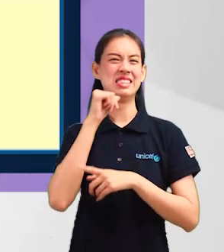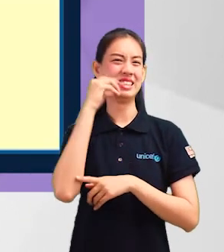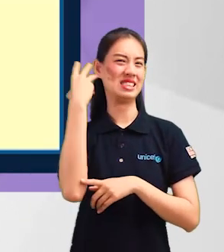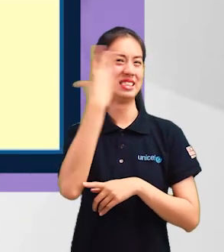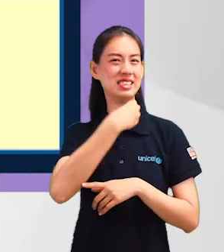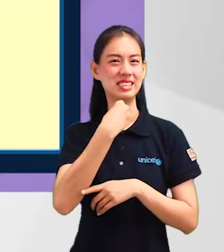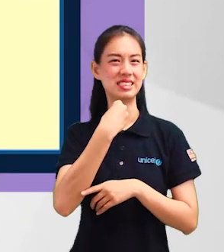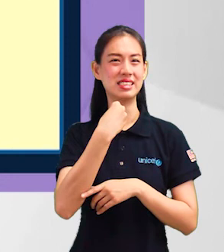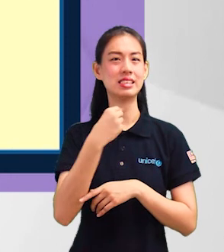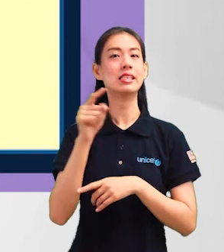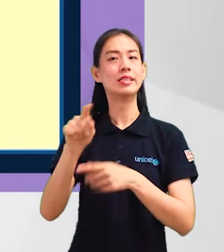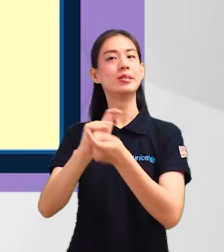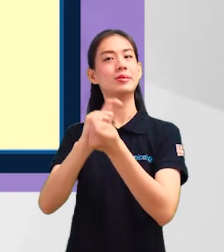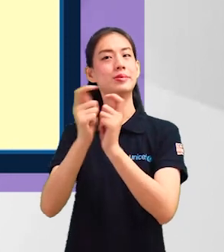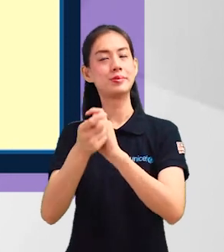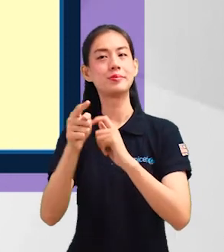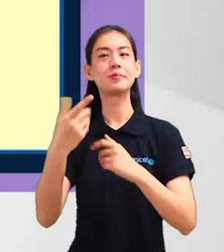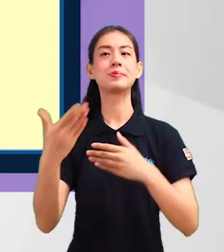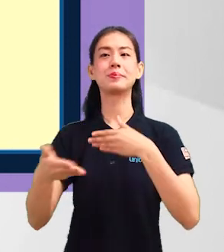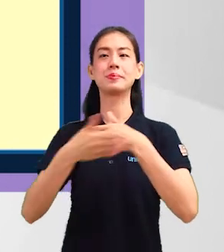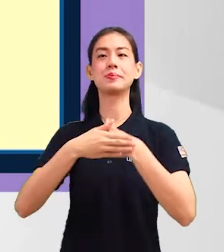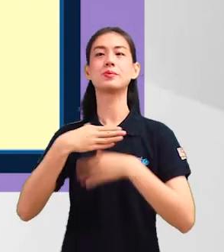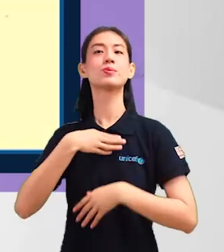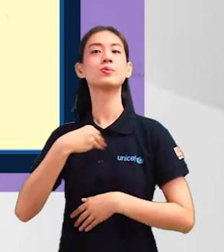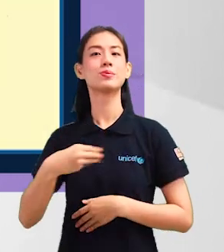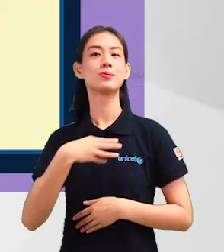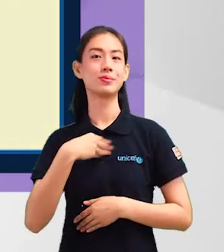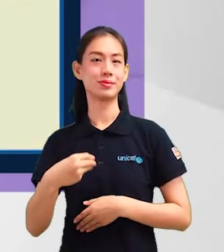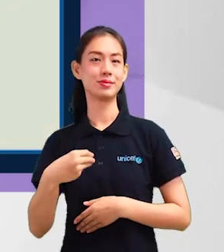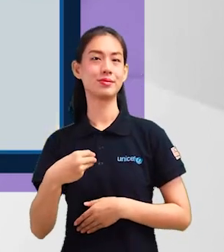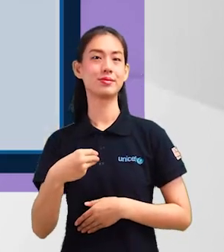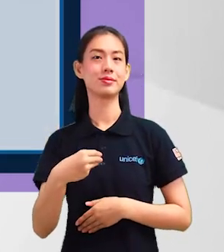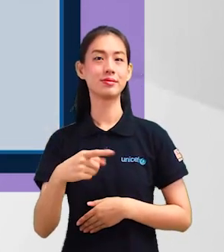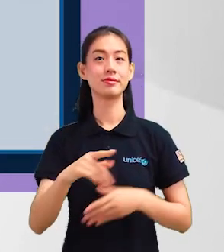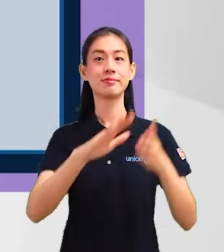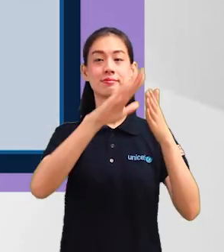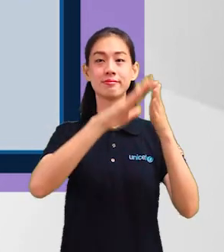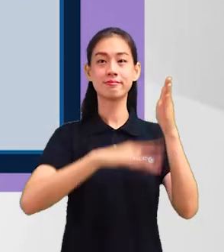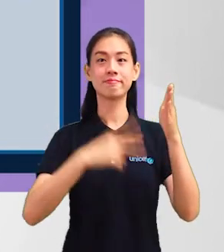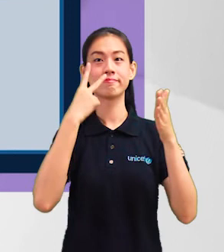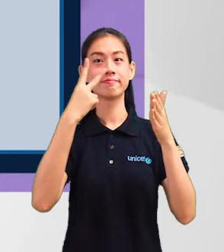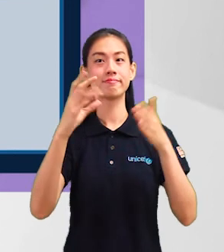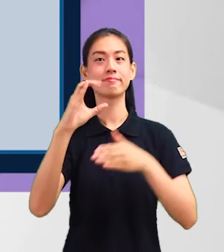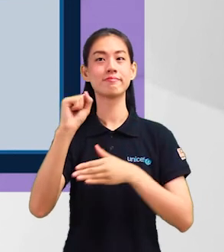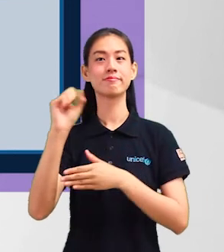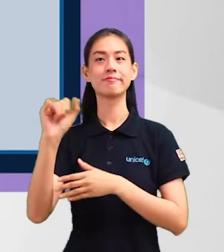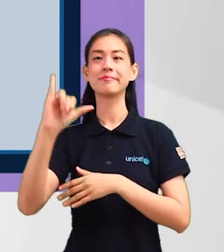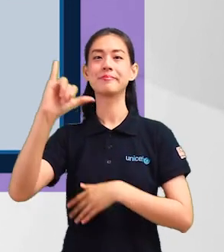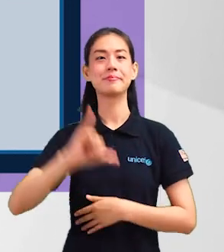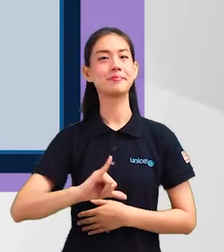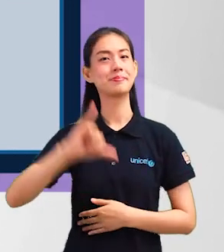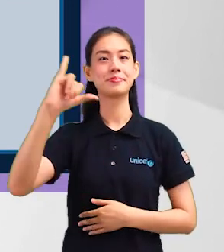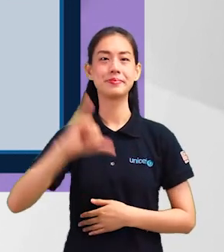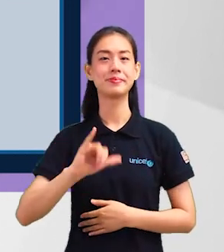tapi warna kuning macam tak cantik pula. Jadi, saya akan tukarkan warna latar belakang kembali ke warna putih. Oleh kerana halaman yang lain